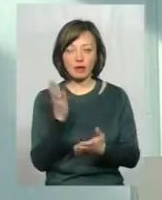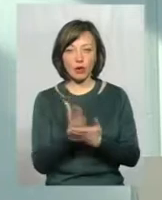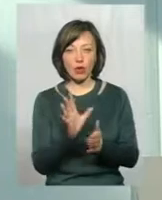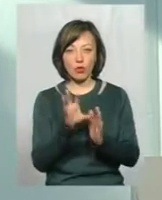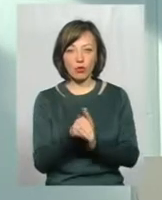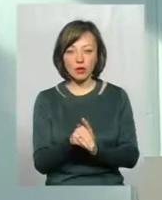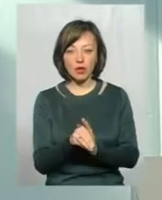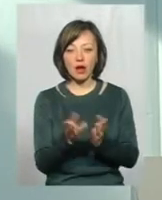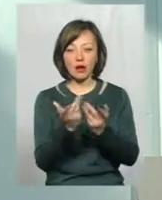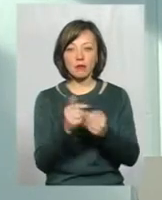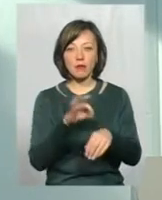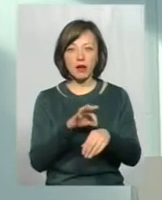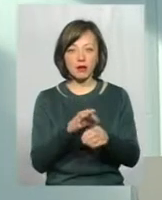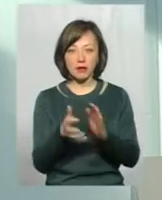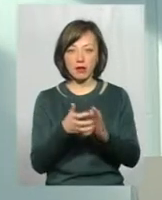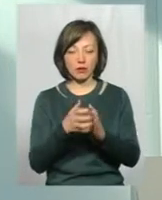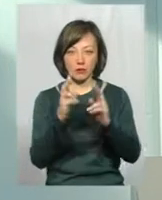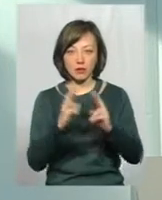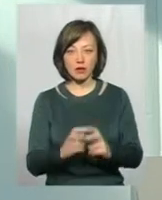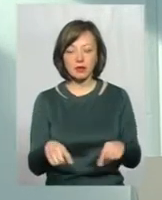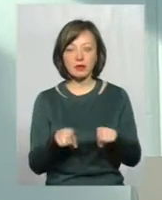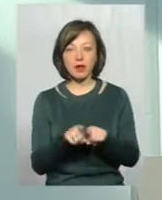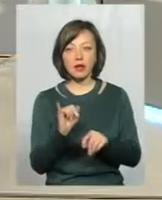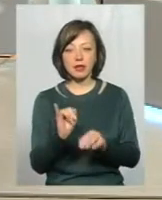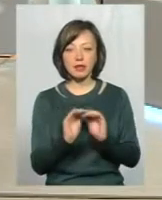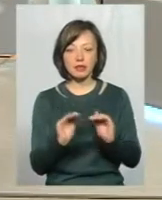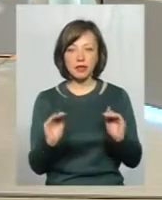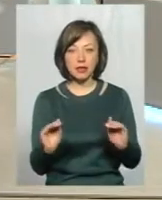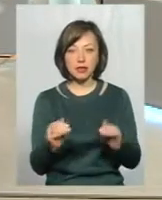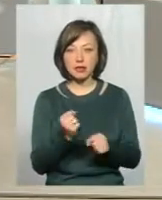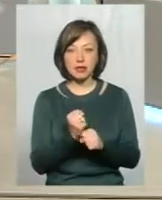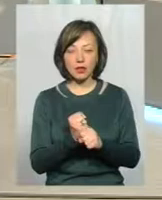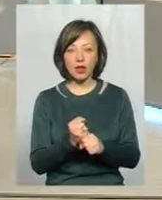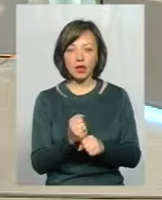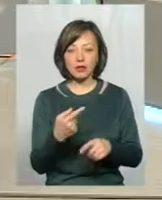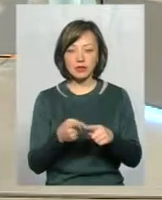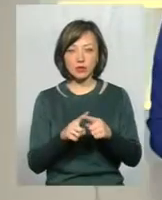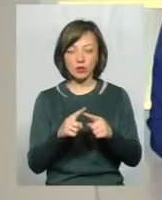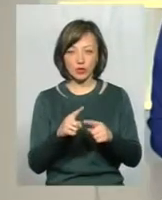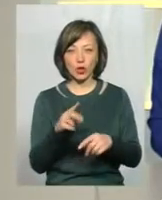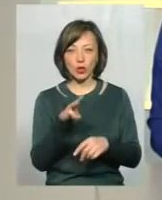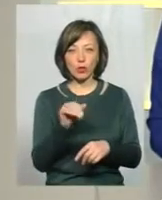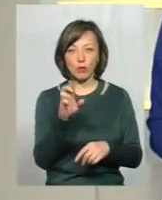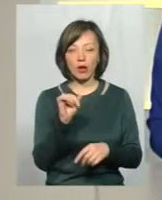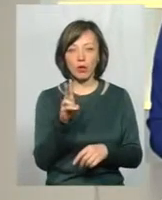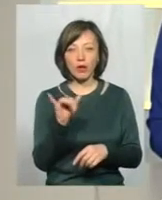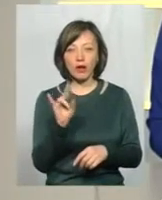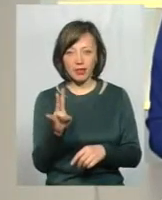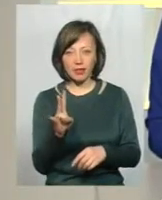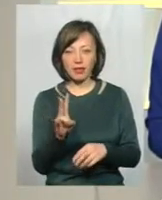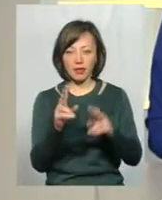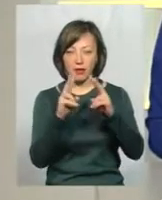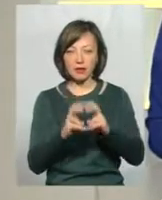то количество больних, яких ми не дообслідовували. Також, як і дітей, котрим ми не зробили туберкулінодіагностику, і своевременно не